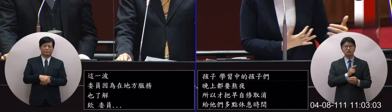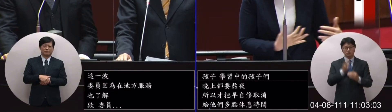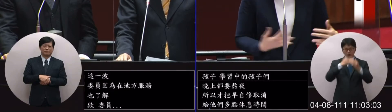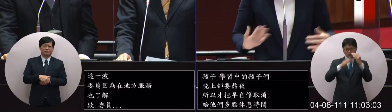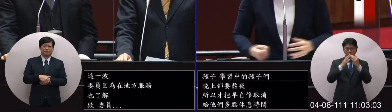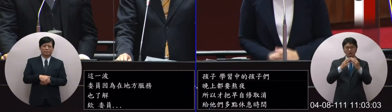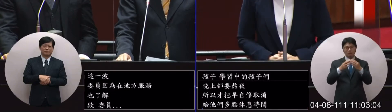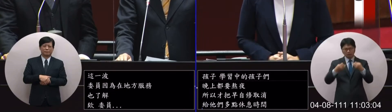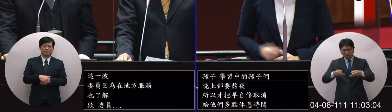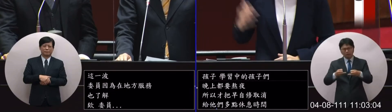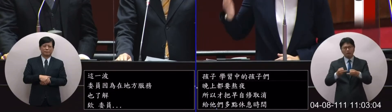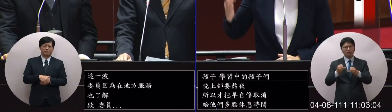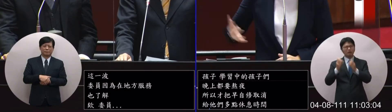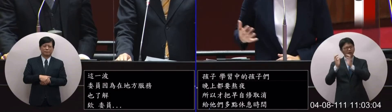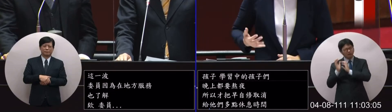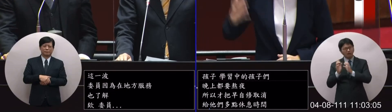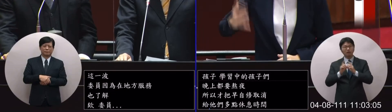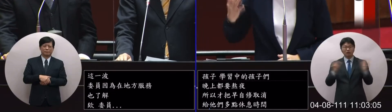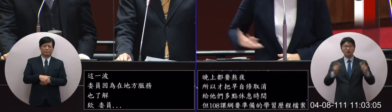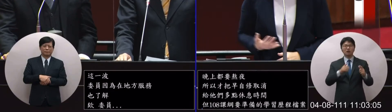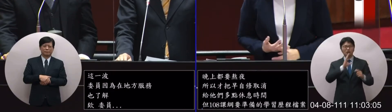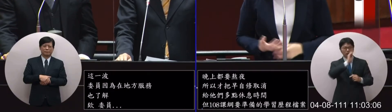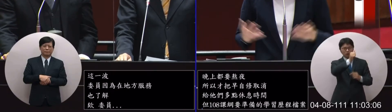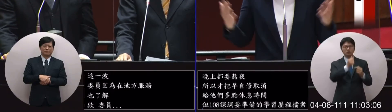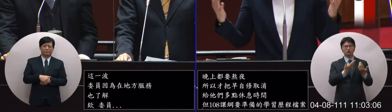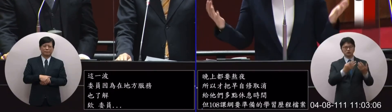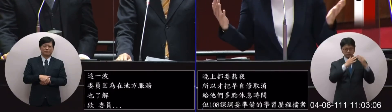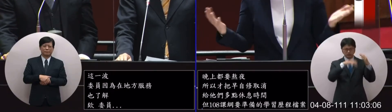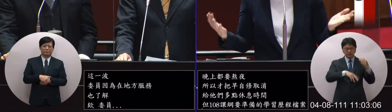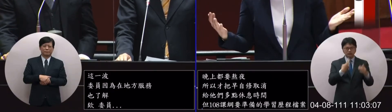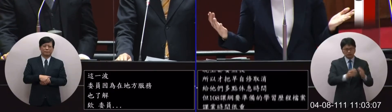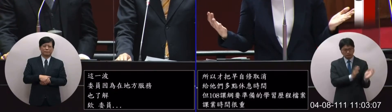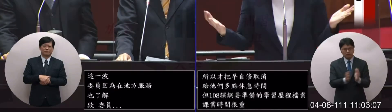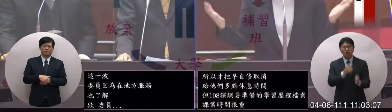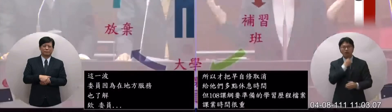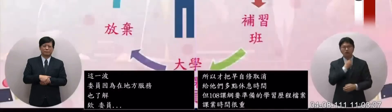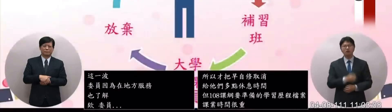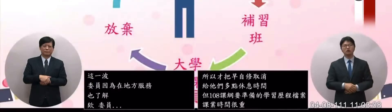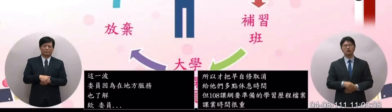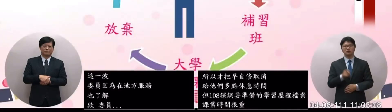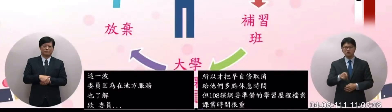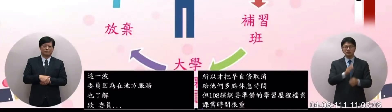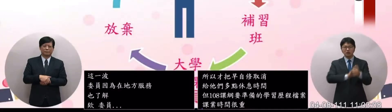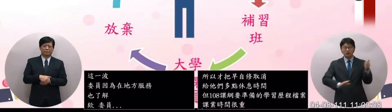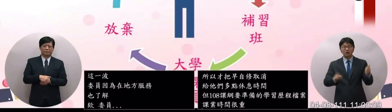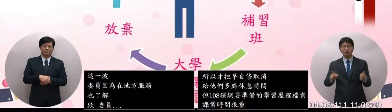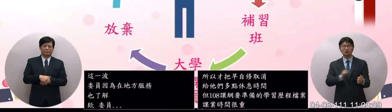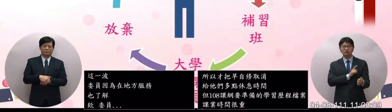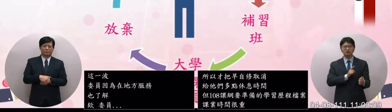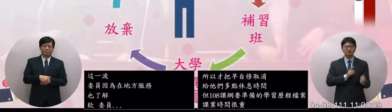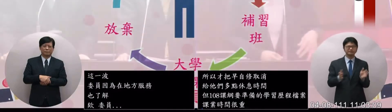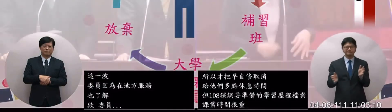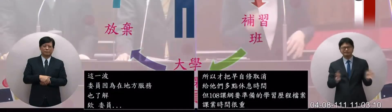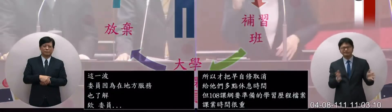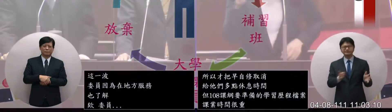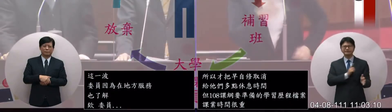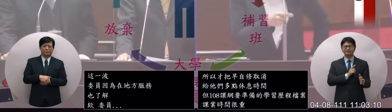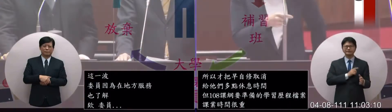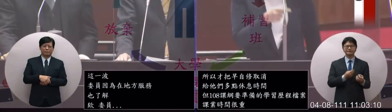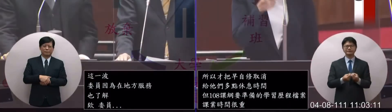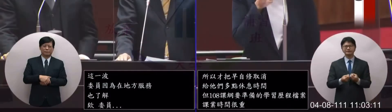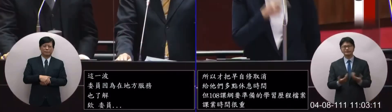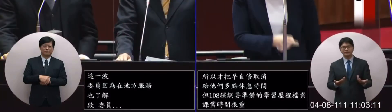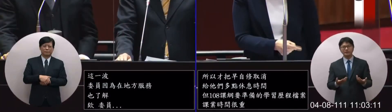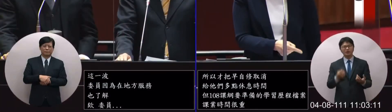家的時間所以壓力重課業重迷惑中去找尋做一個軍事這個